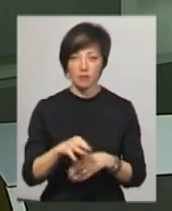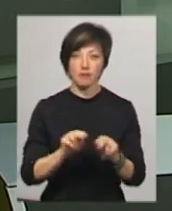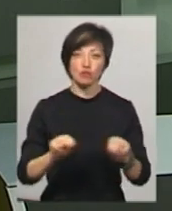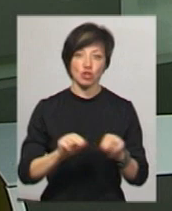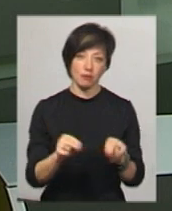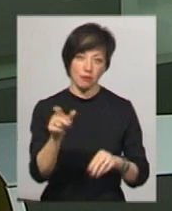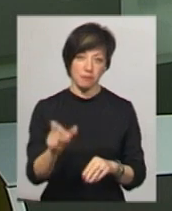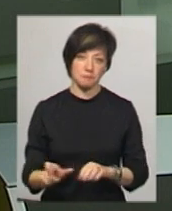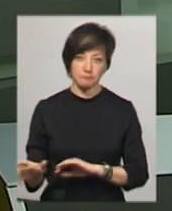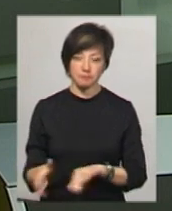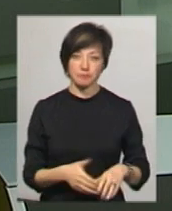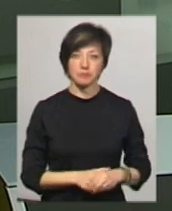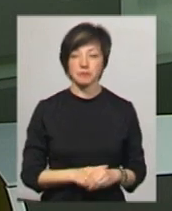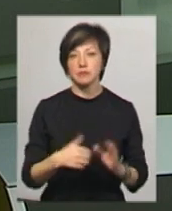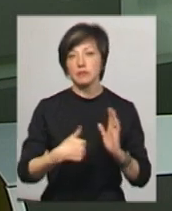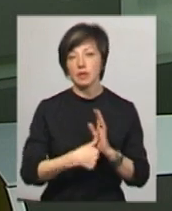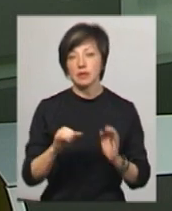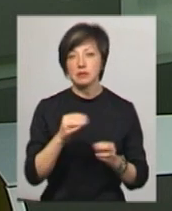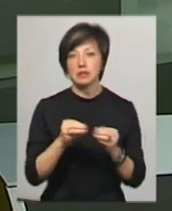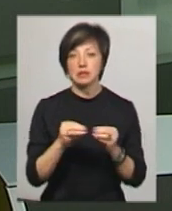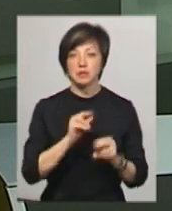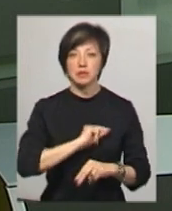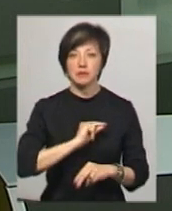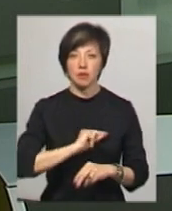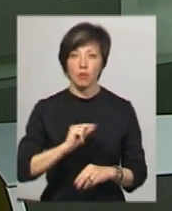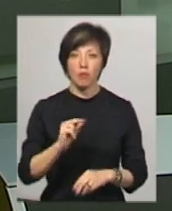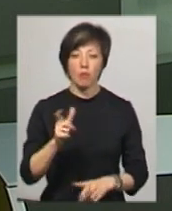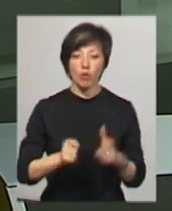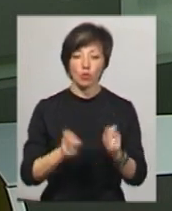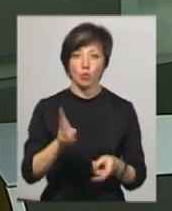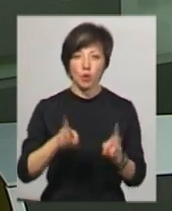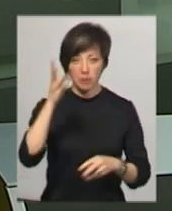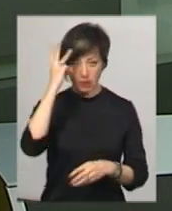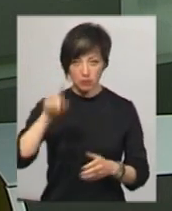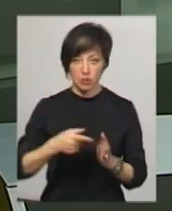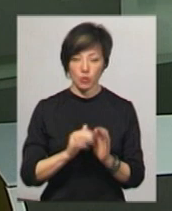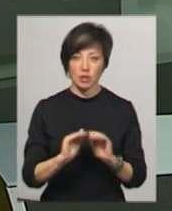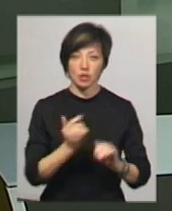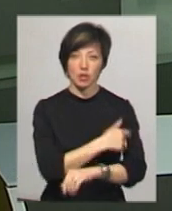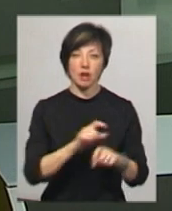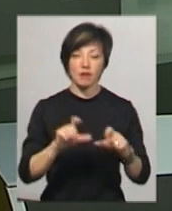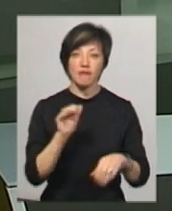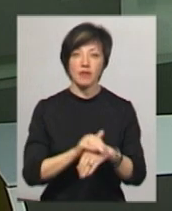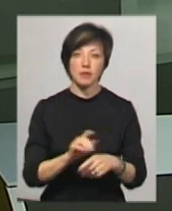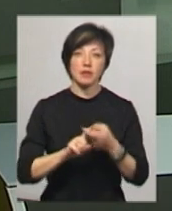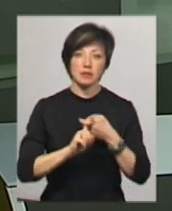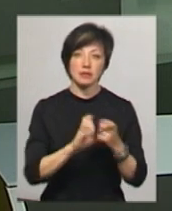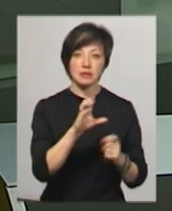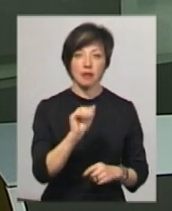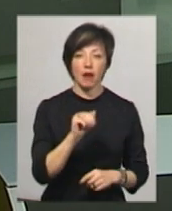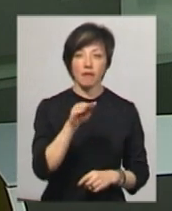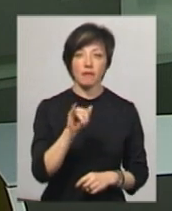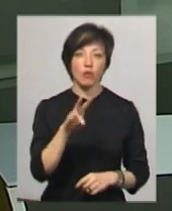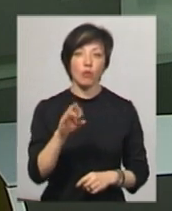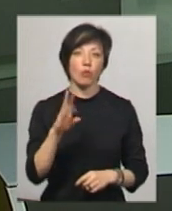вчителем. У шести із десяти працівників молочної кухні Хмельницької міської дитячої лікарні виявлено золотистий стафілокок.